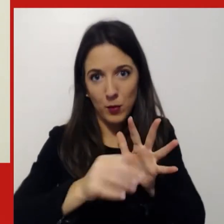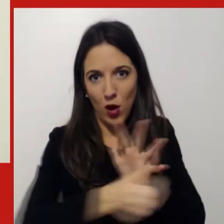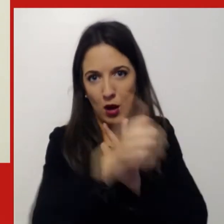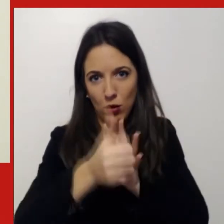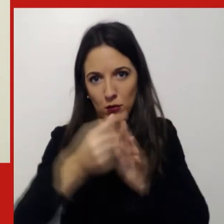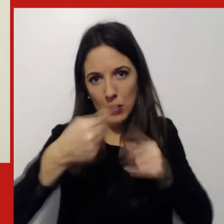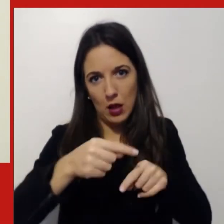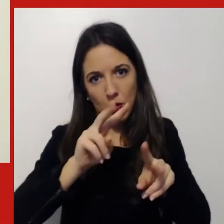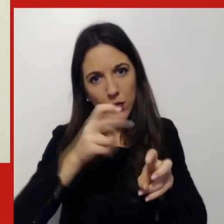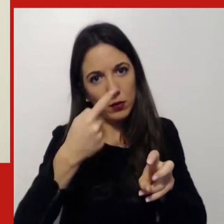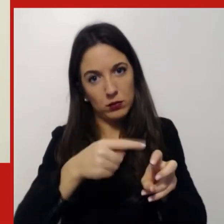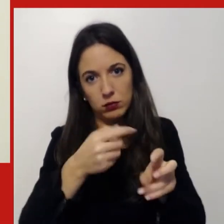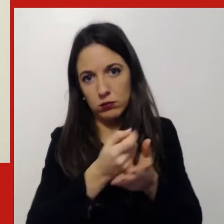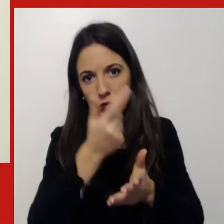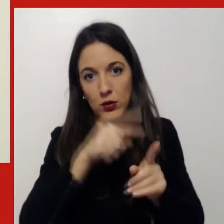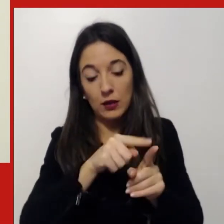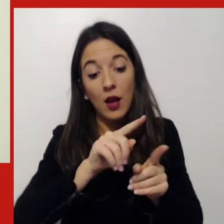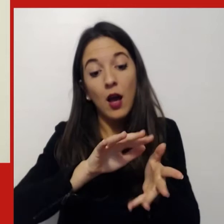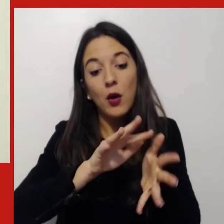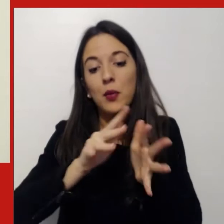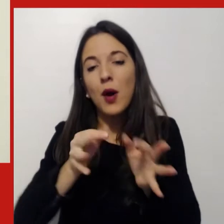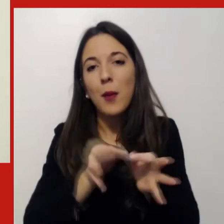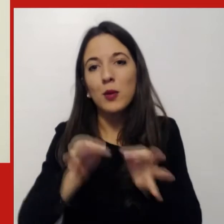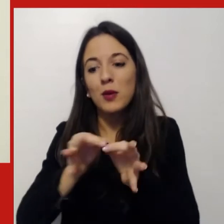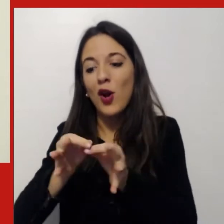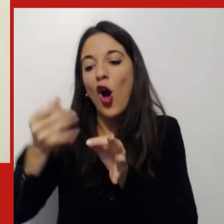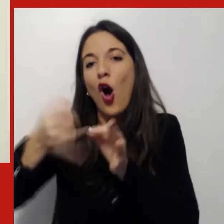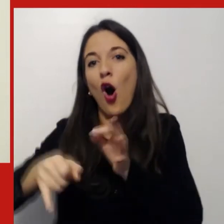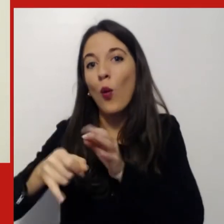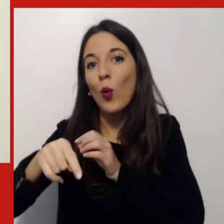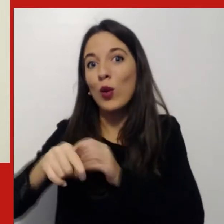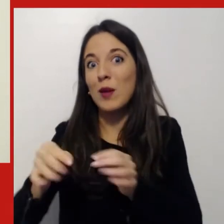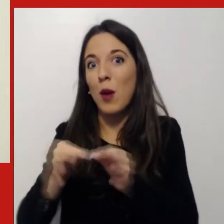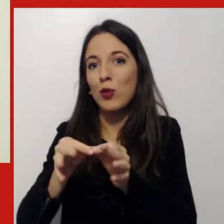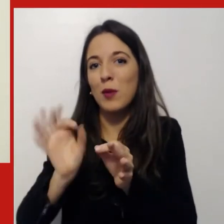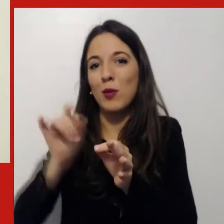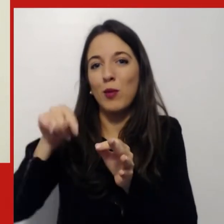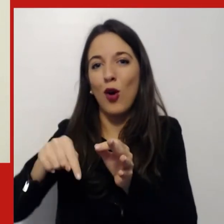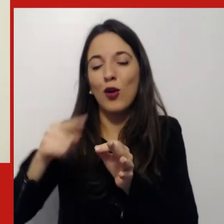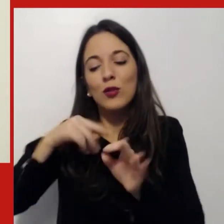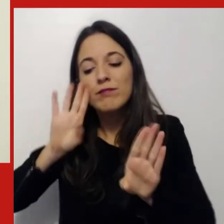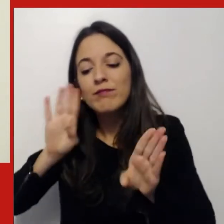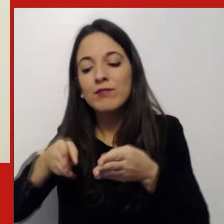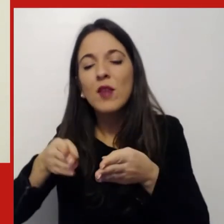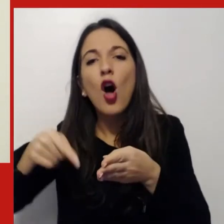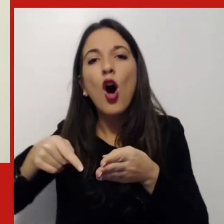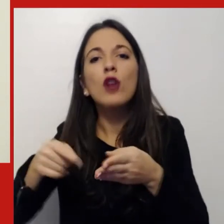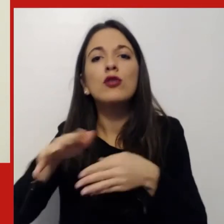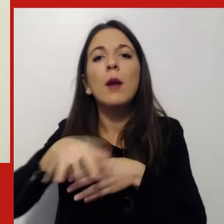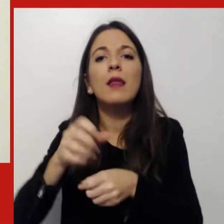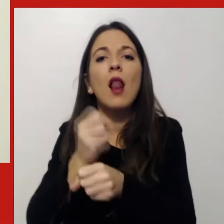sui nuovi scenari del mondo del lavoro con l'intervento di oggi che sarà un approfondimento e un focus su quello che sta succedendo oggi in Italia.